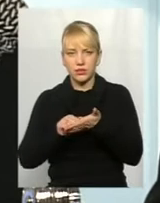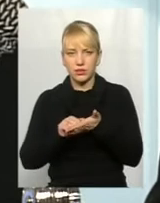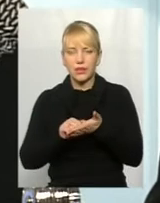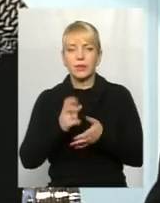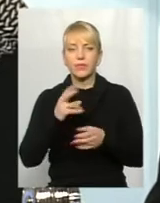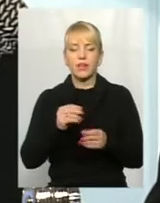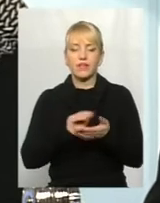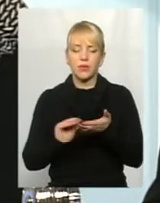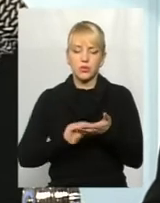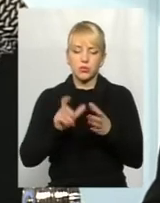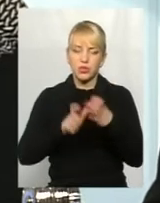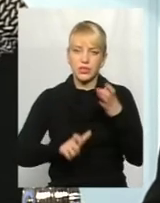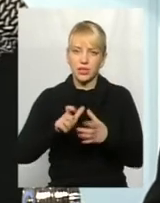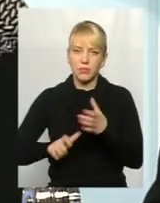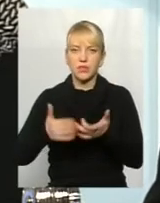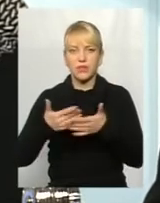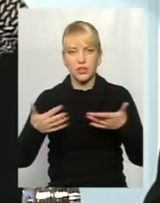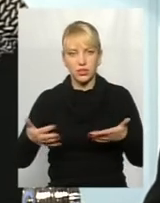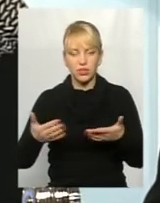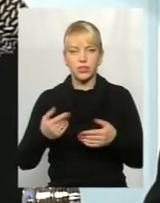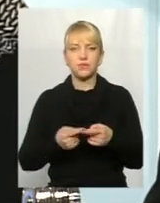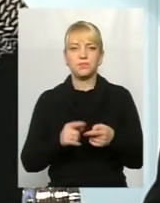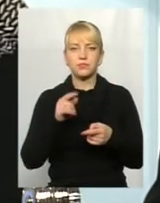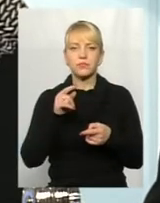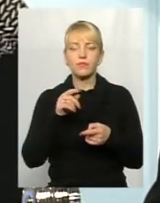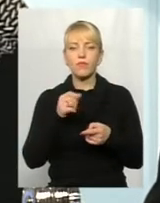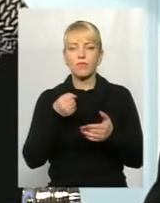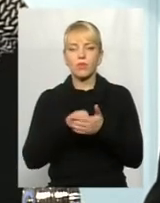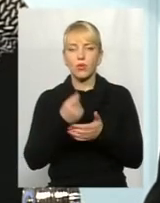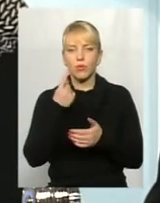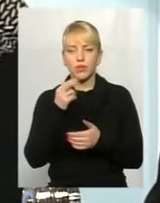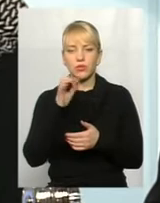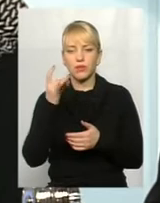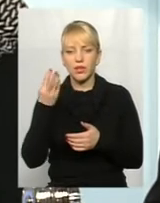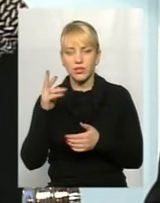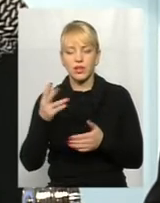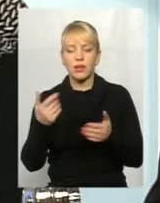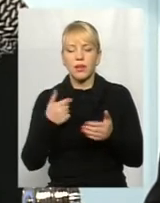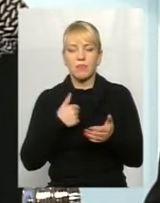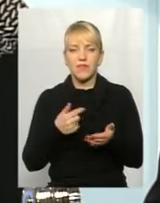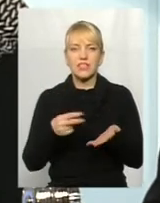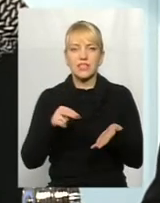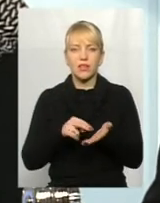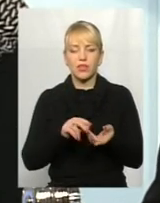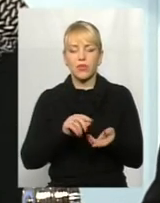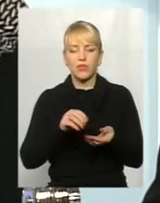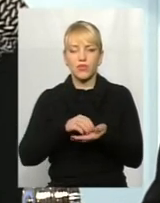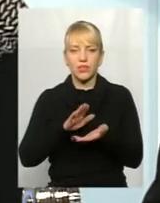виписку рецептів і тому подібне. Так що до 1 березня ми встановили такий перехідний період,